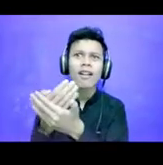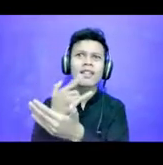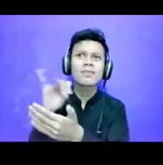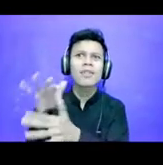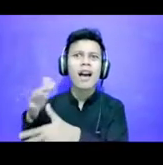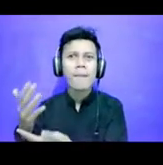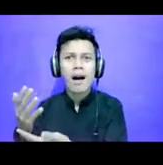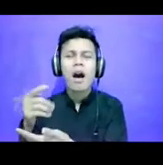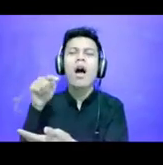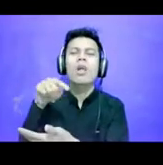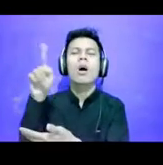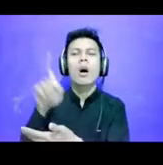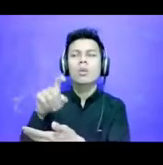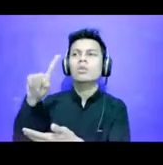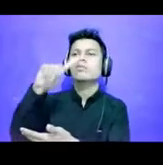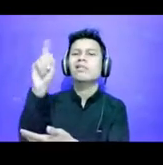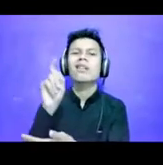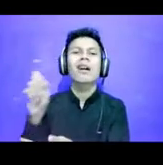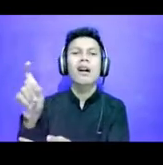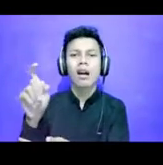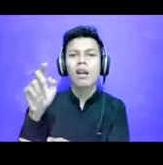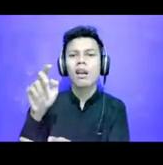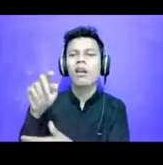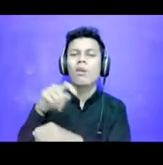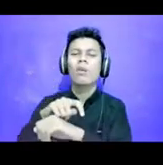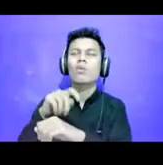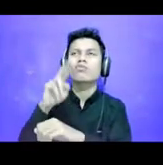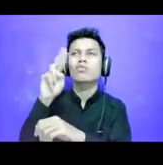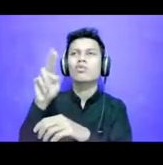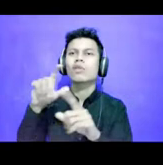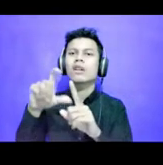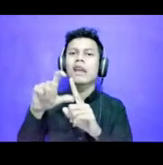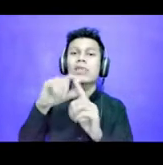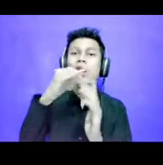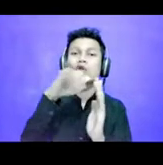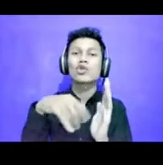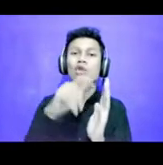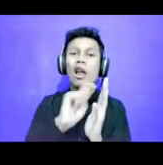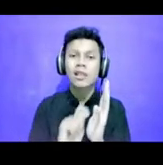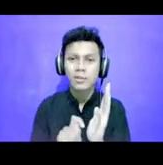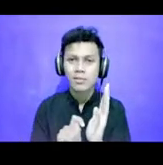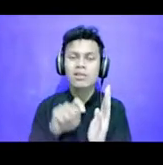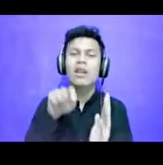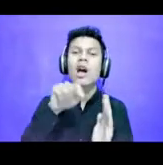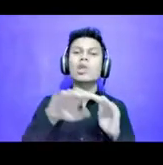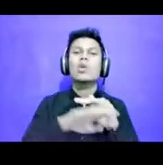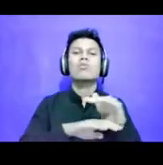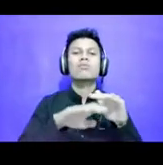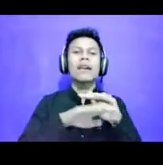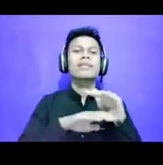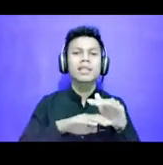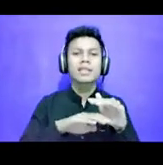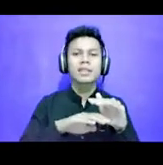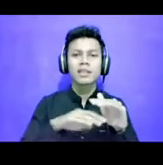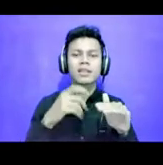harus dipertanyakan dalam data jurnalisme Itu yang paling basic ketika kita bicara soal data jurnalisme